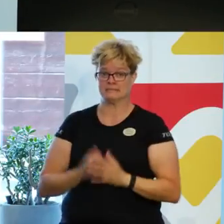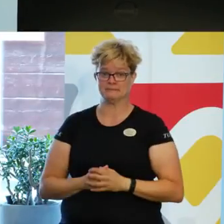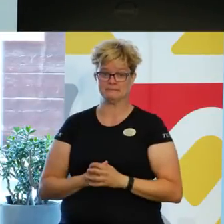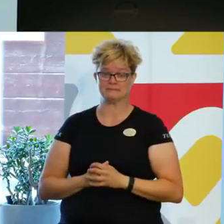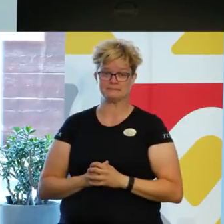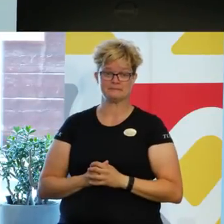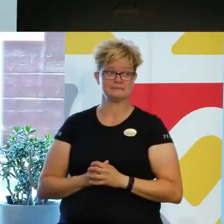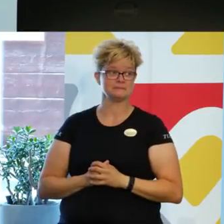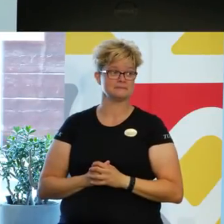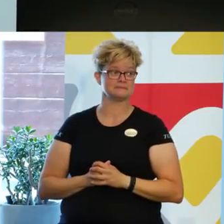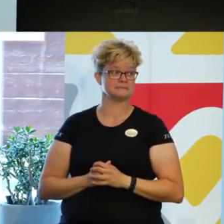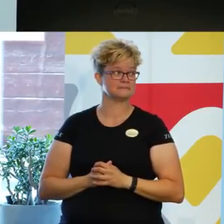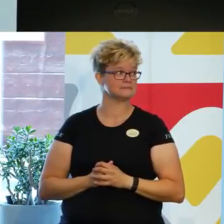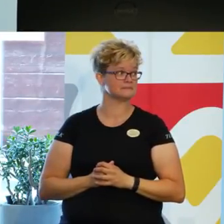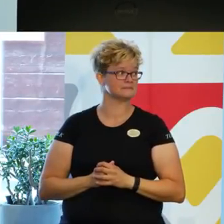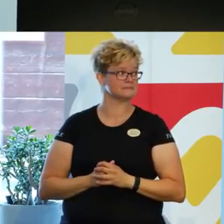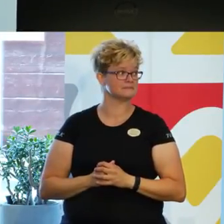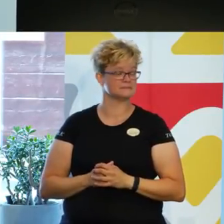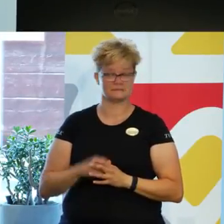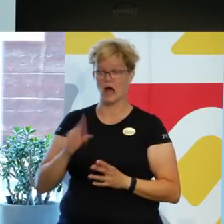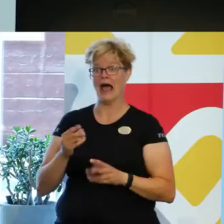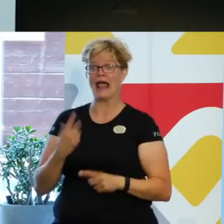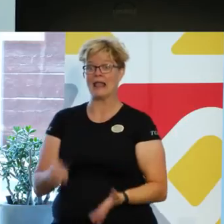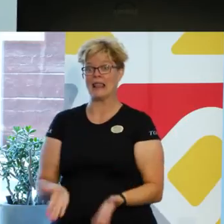Plätt lätt, eller hur?